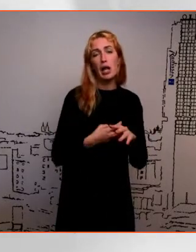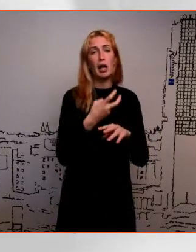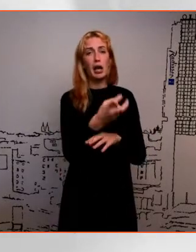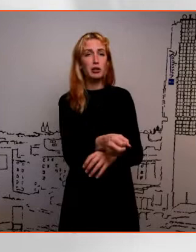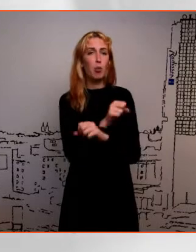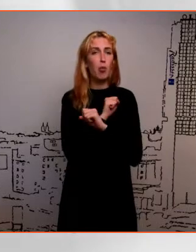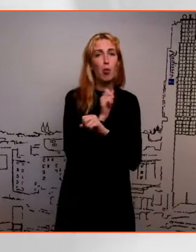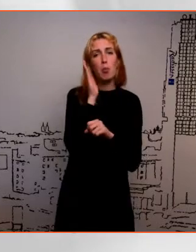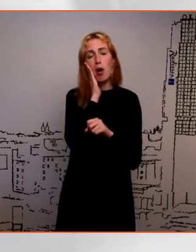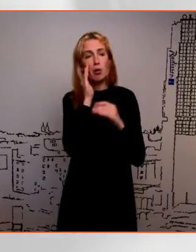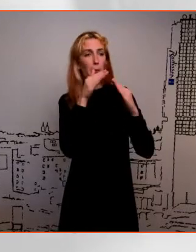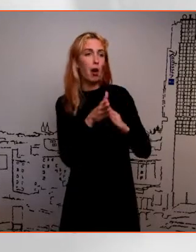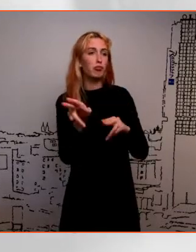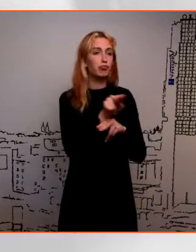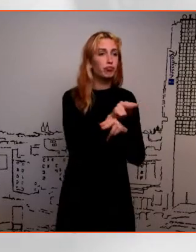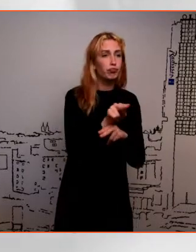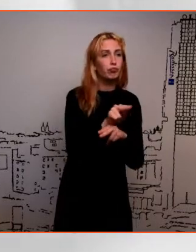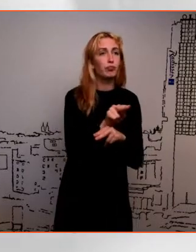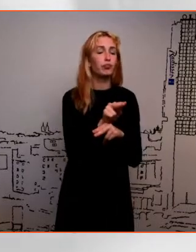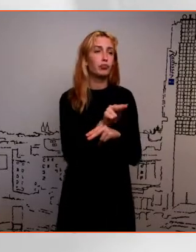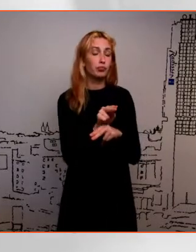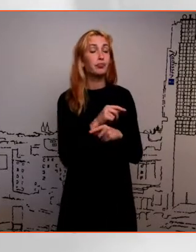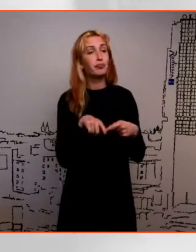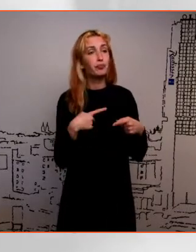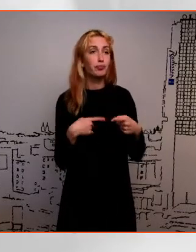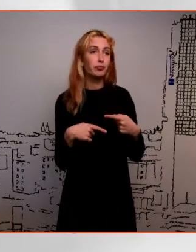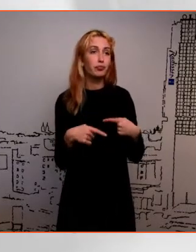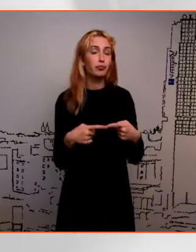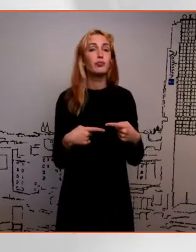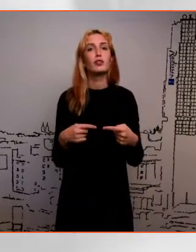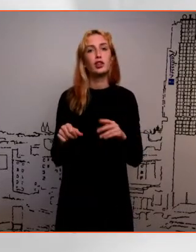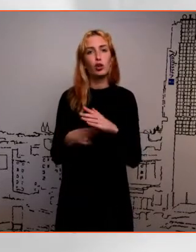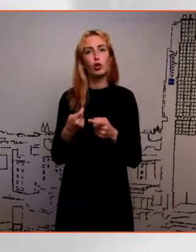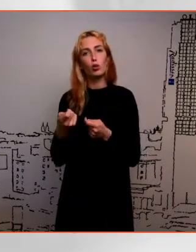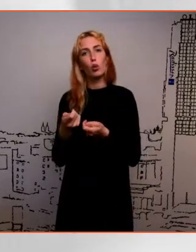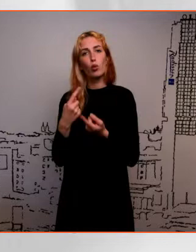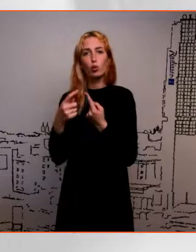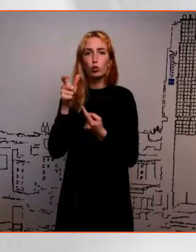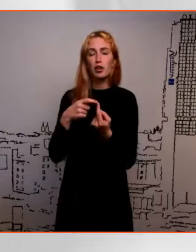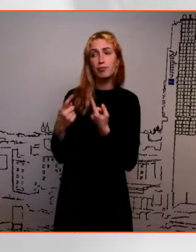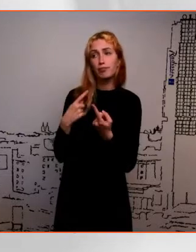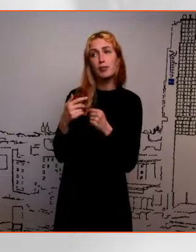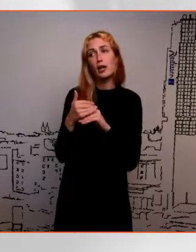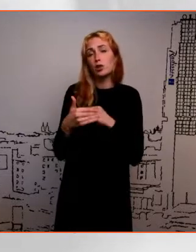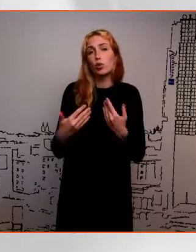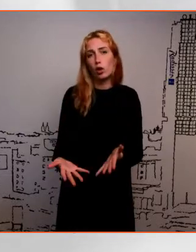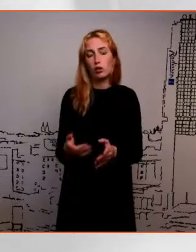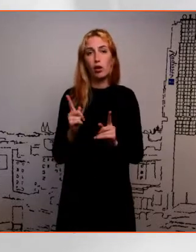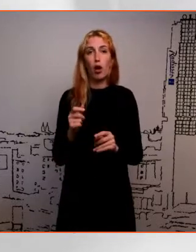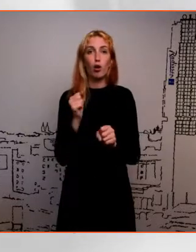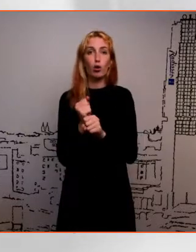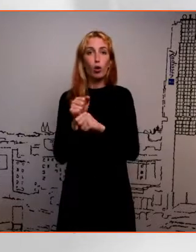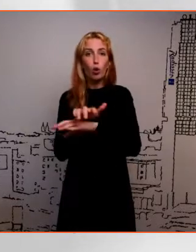puhkab, magab depremonti, vaiks, et ta hakkab määratlema oma töötukonsultandiga, et kas ja kuidas edasi. Aga tööturg ja